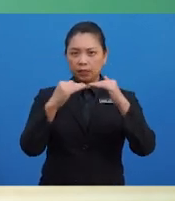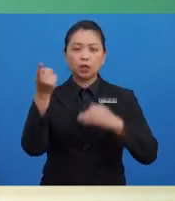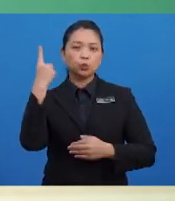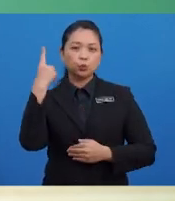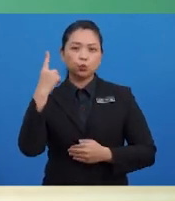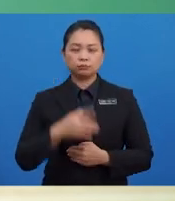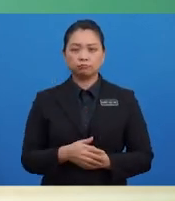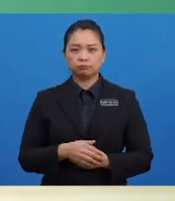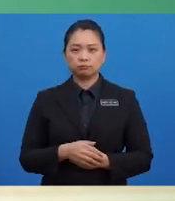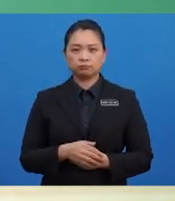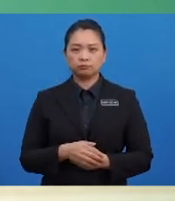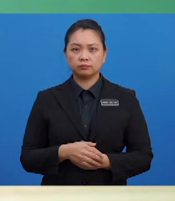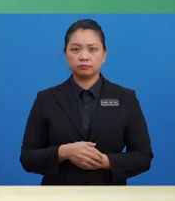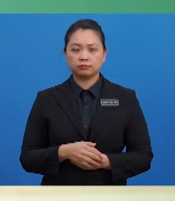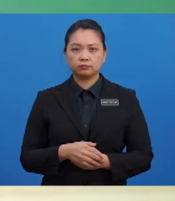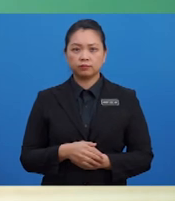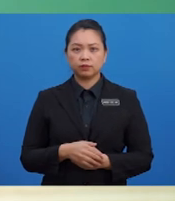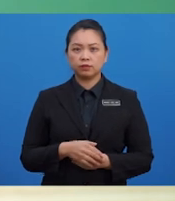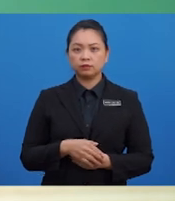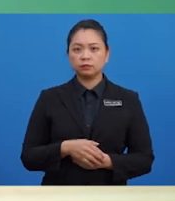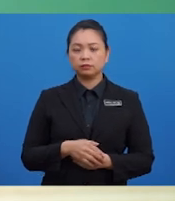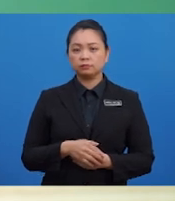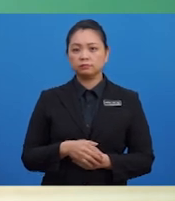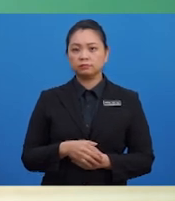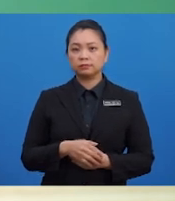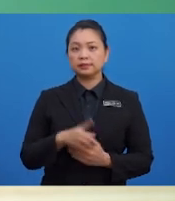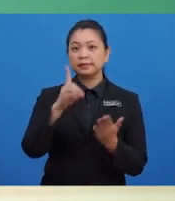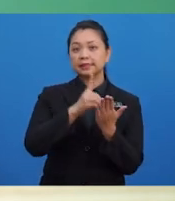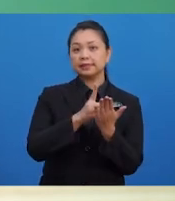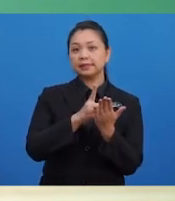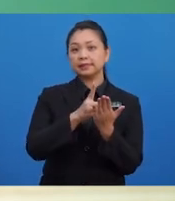Desember 31, 2019.